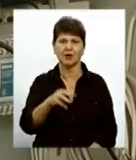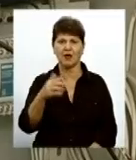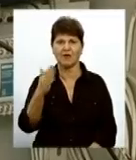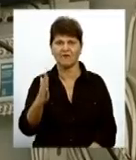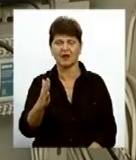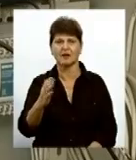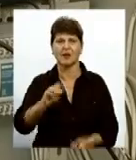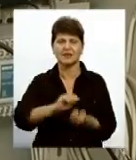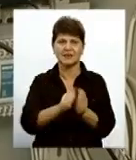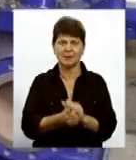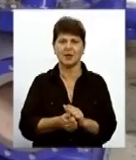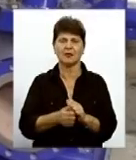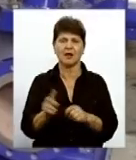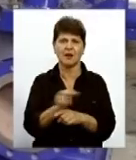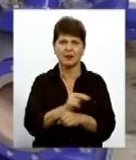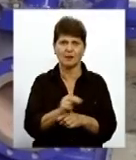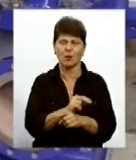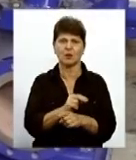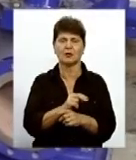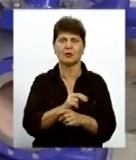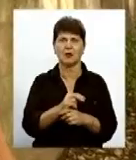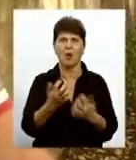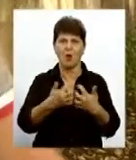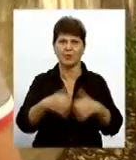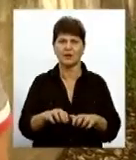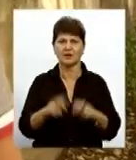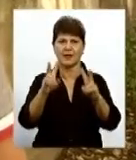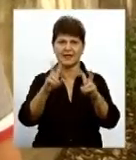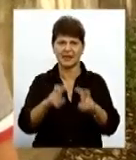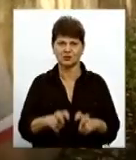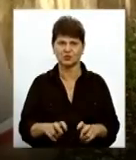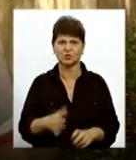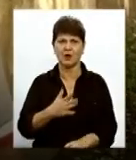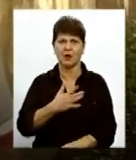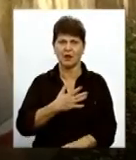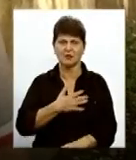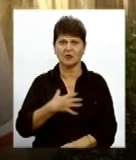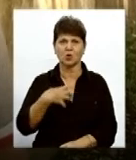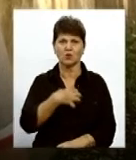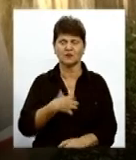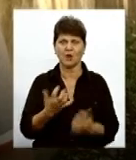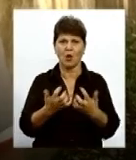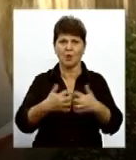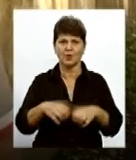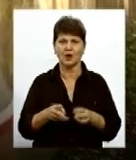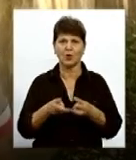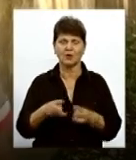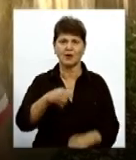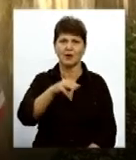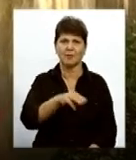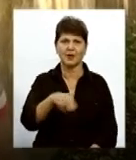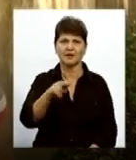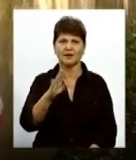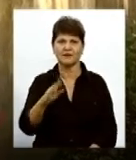робіт по заміні обладнання, по ремонту обладнання, по діагностиці нашого основного обладнання Це котли ПТВМ-30,